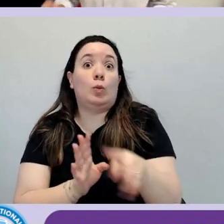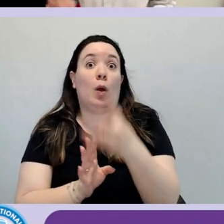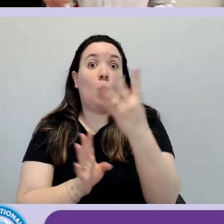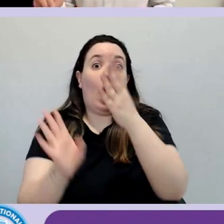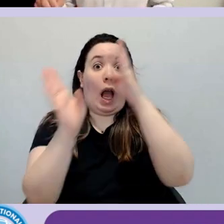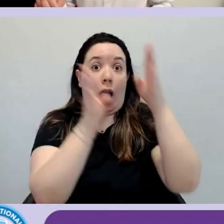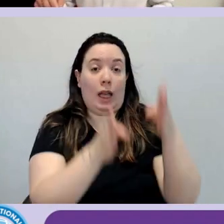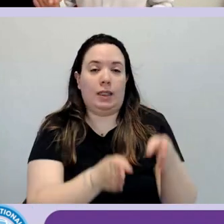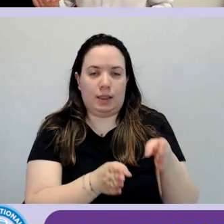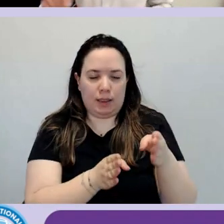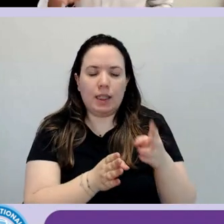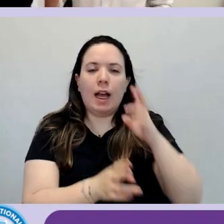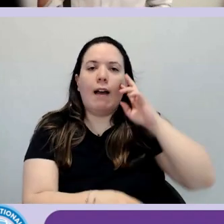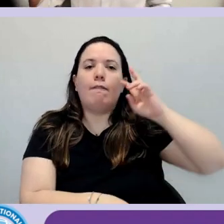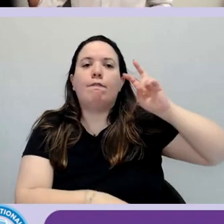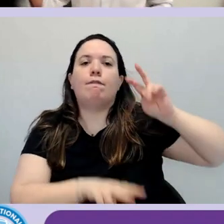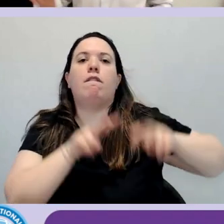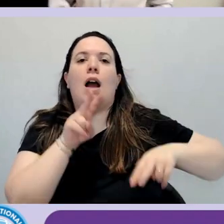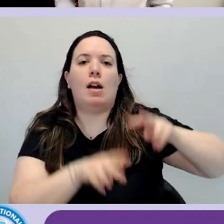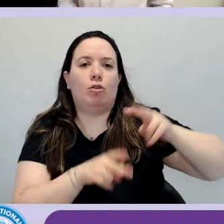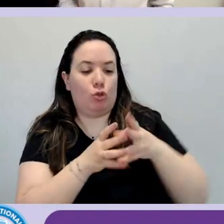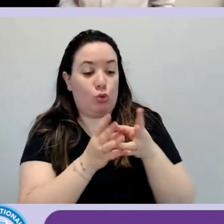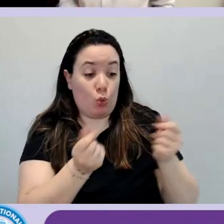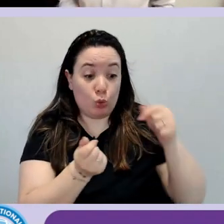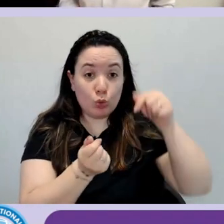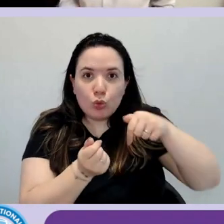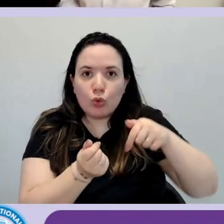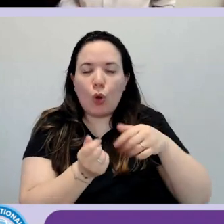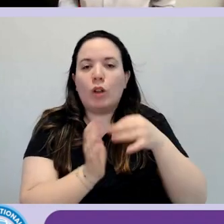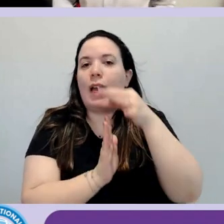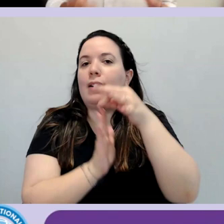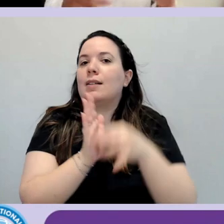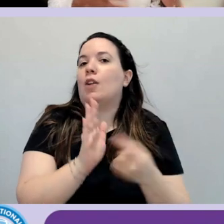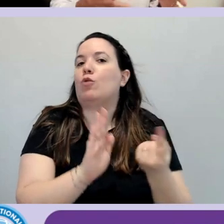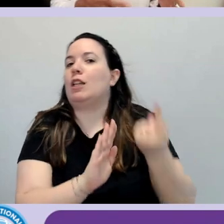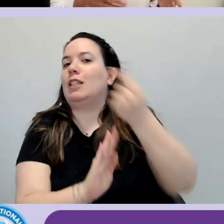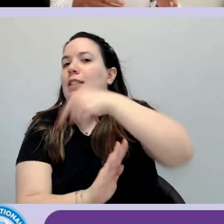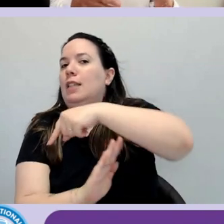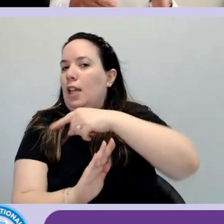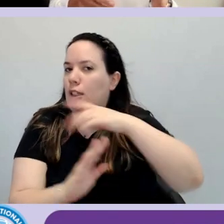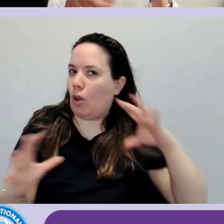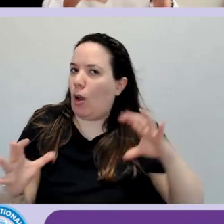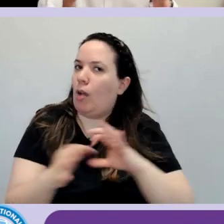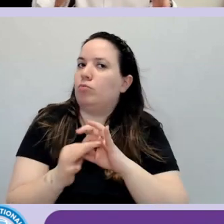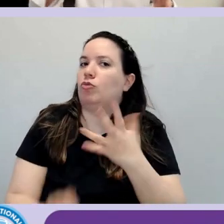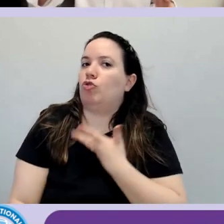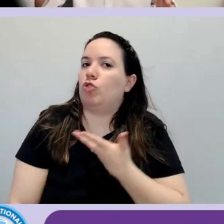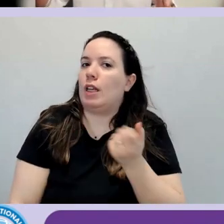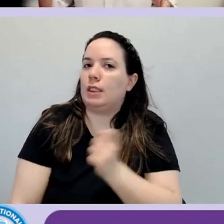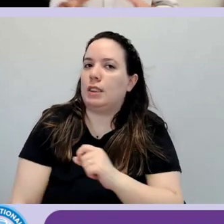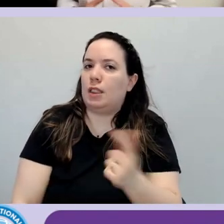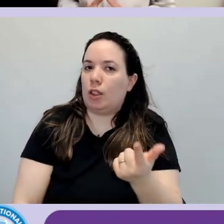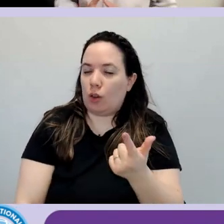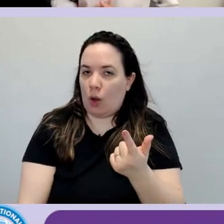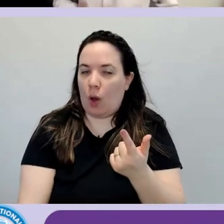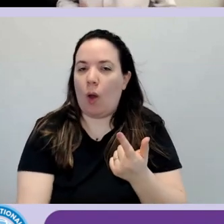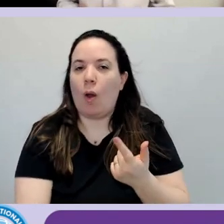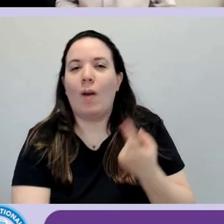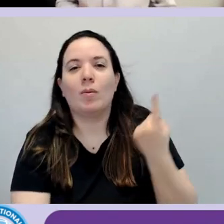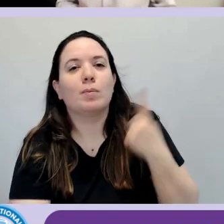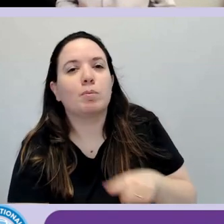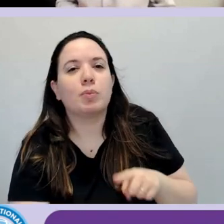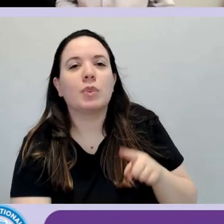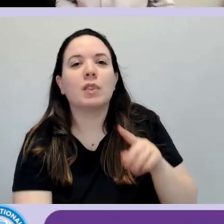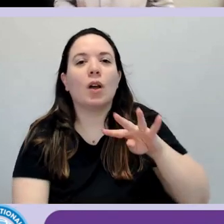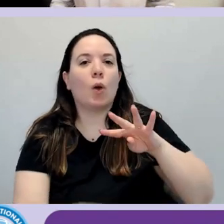no? Se quella soluzione progettuale soddisfa i requisiti utenti che ho definito. E questa quarta fase, ovviamente, è l'inizio dell